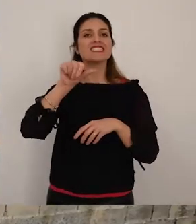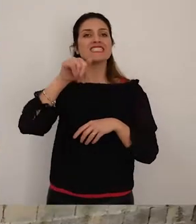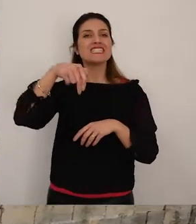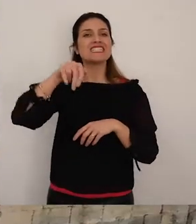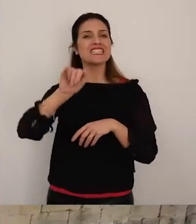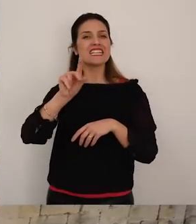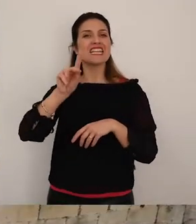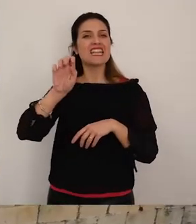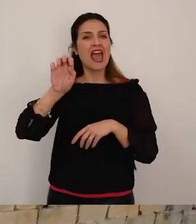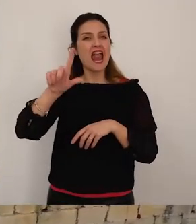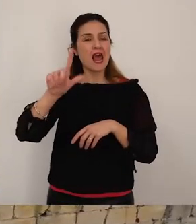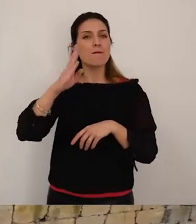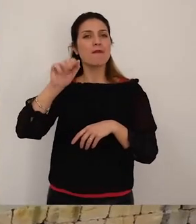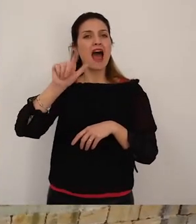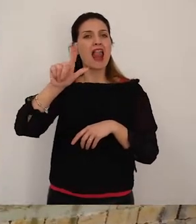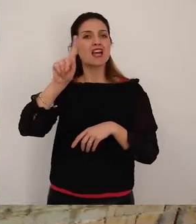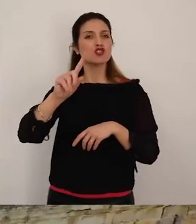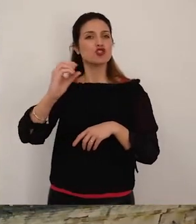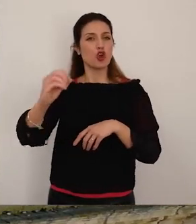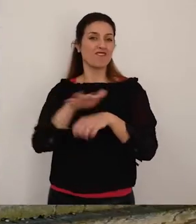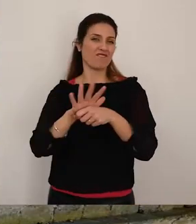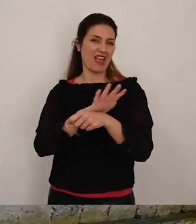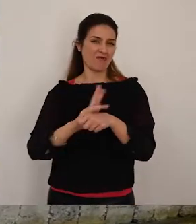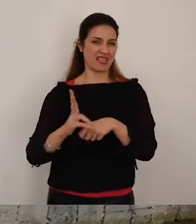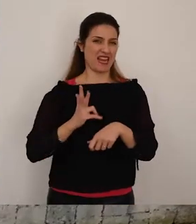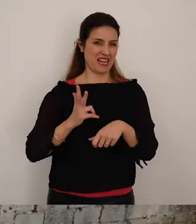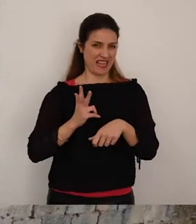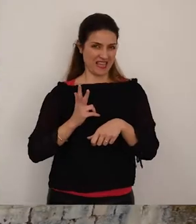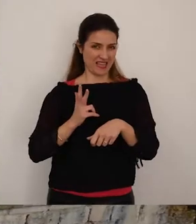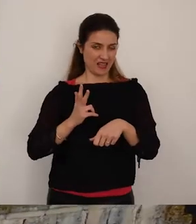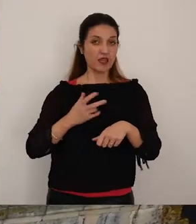una potente e ricca famiglia di feudatari terrieri presenti nel Salento